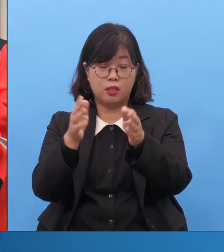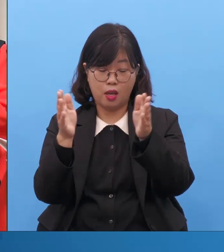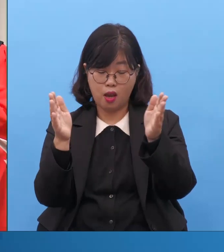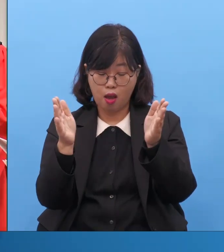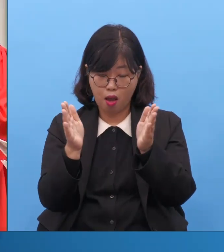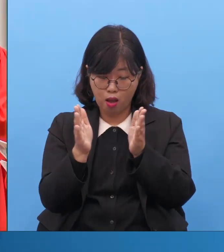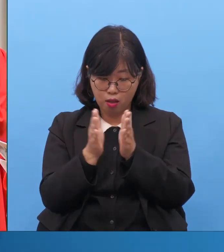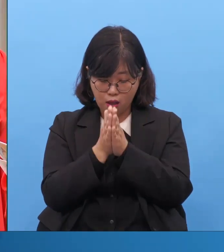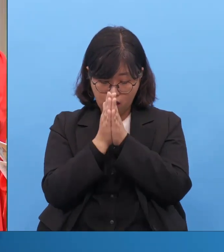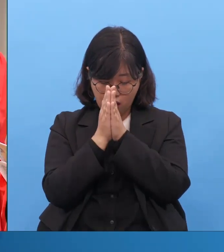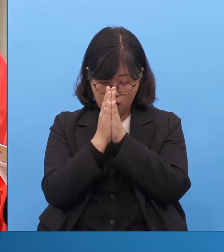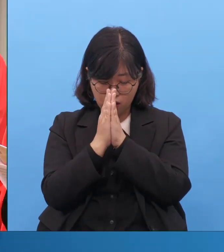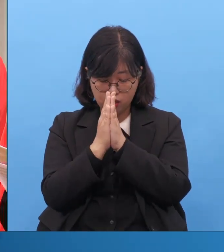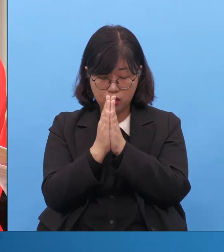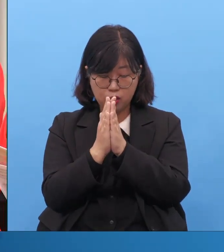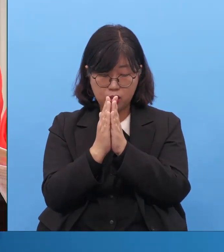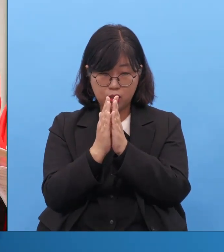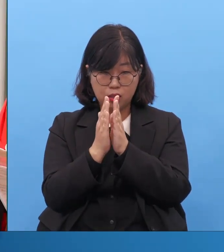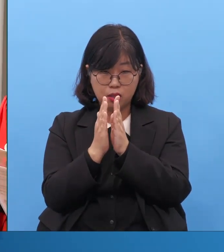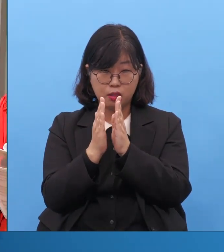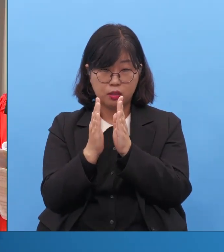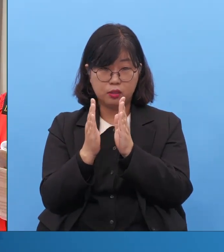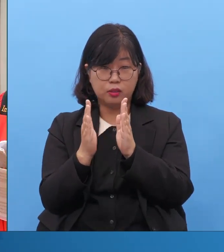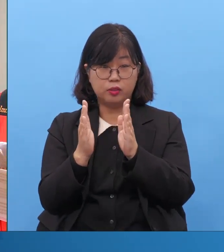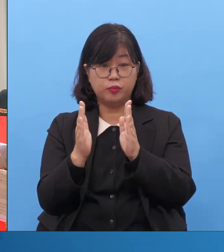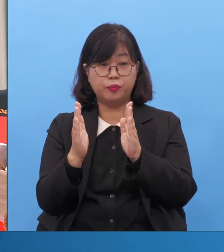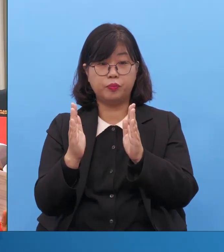시작하리